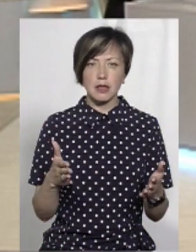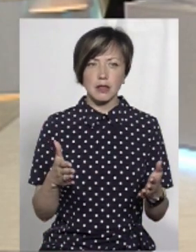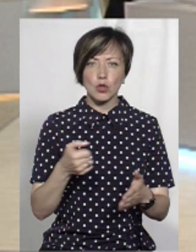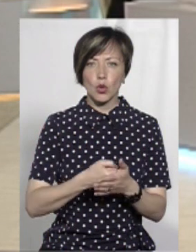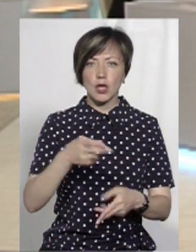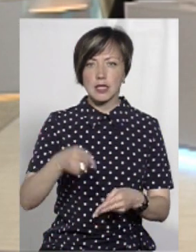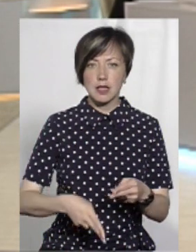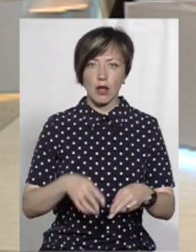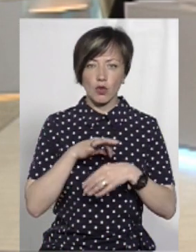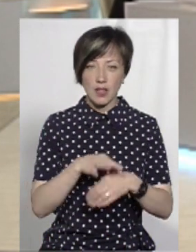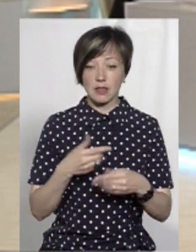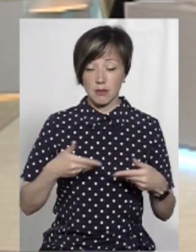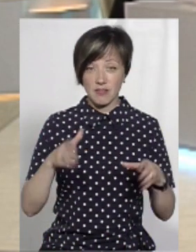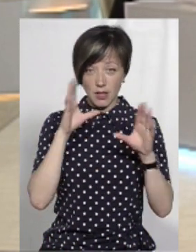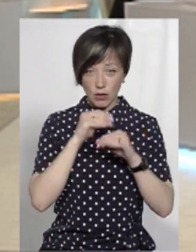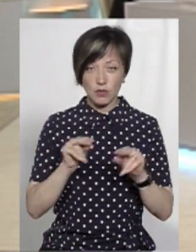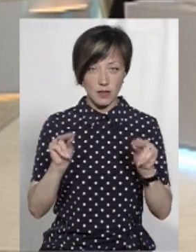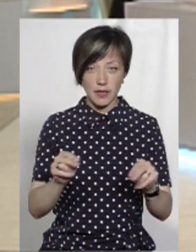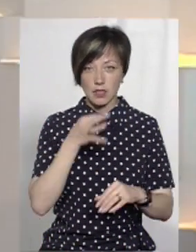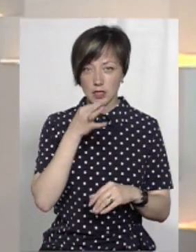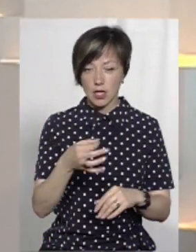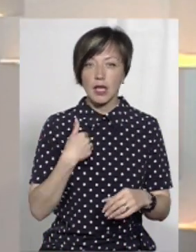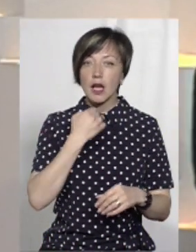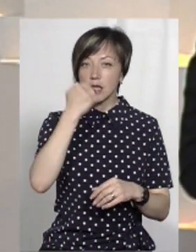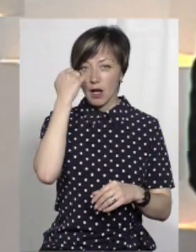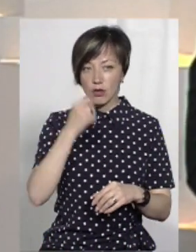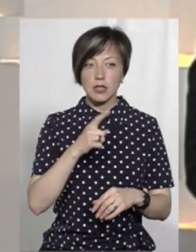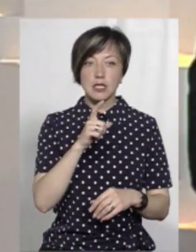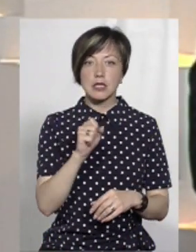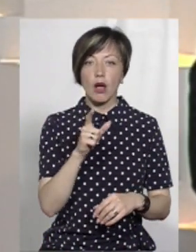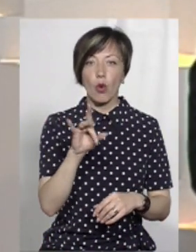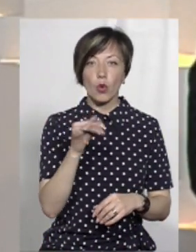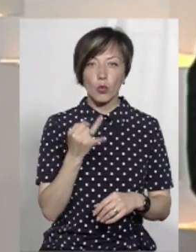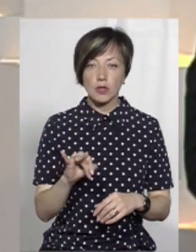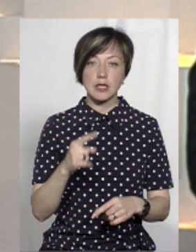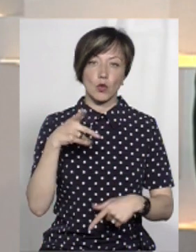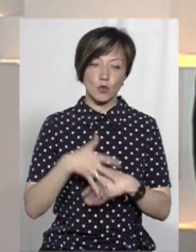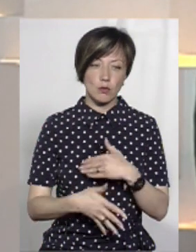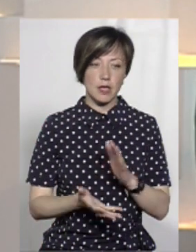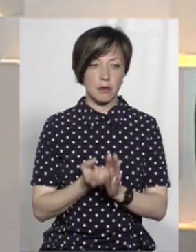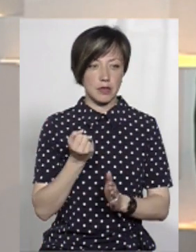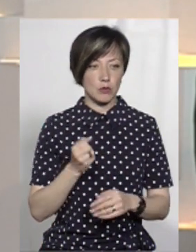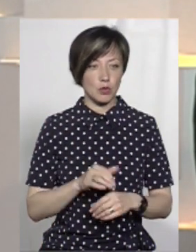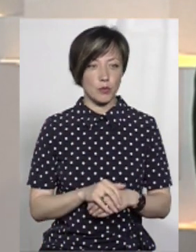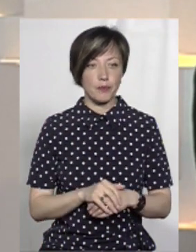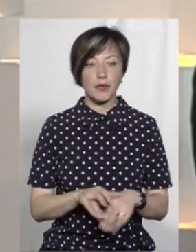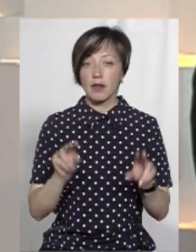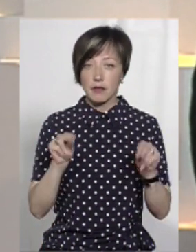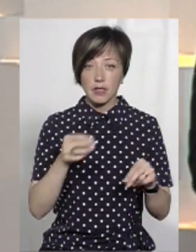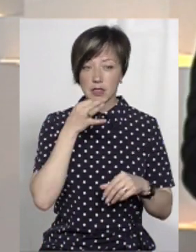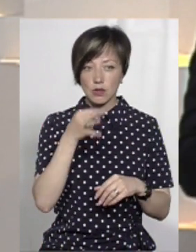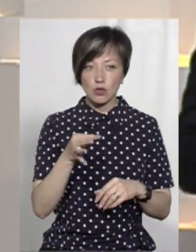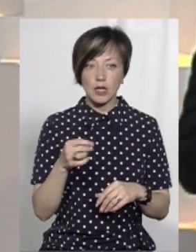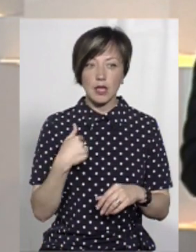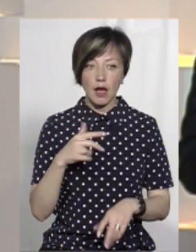її уже там до кінця довести. І нам це вдалося, відверто скажу. Я дякую Загородньому за розуміння і підтримку. Відверто